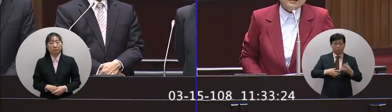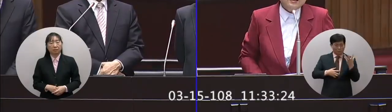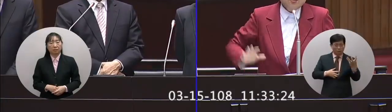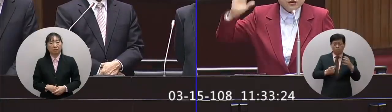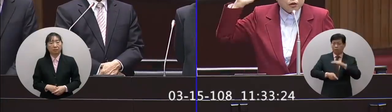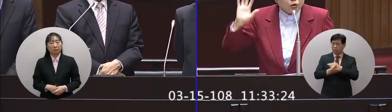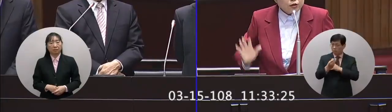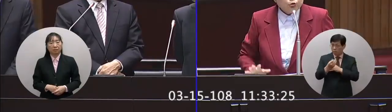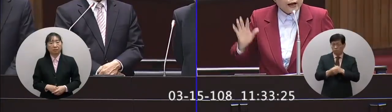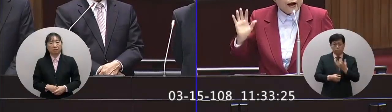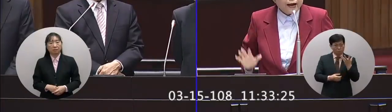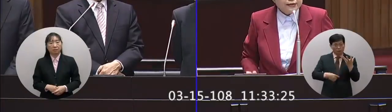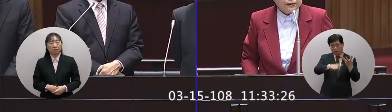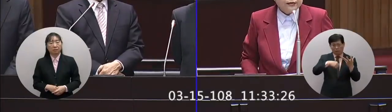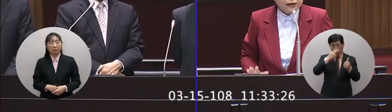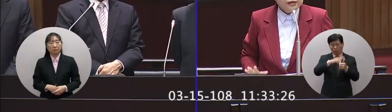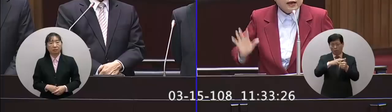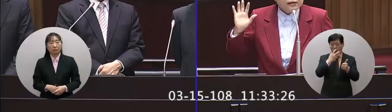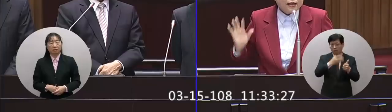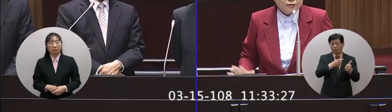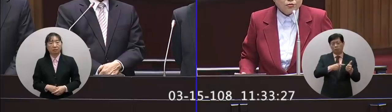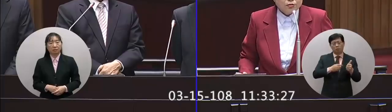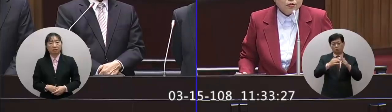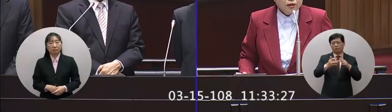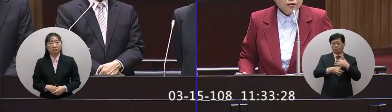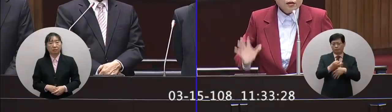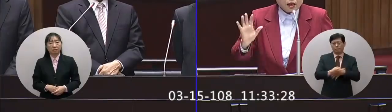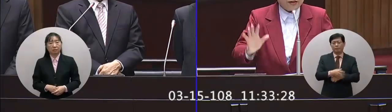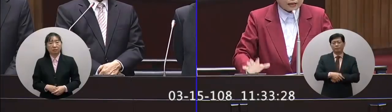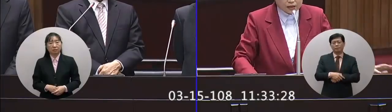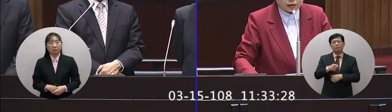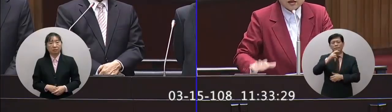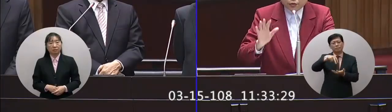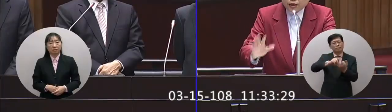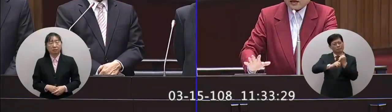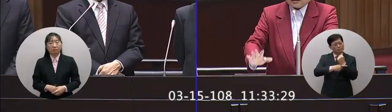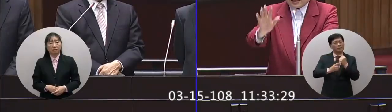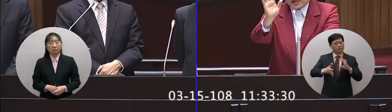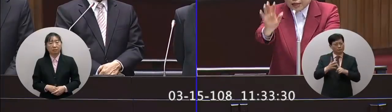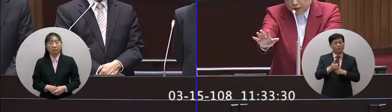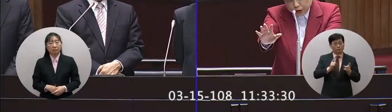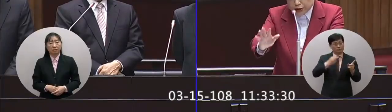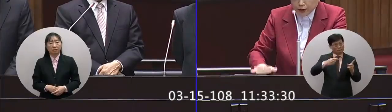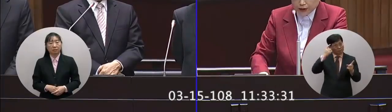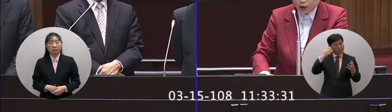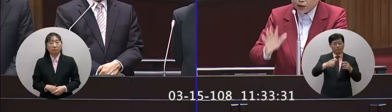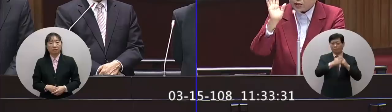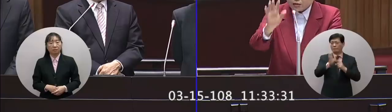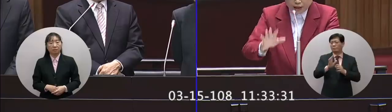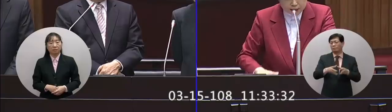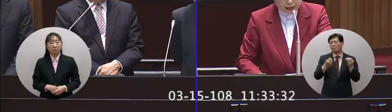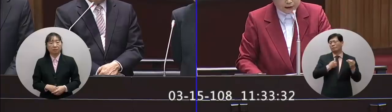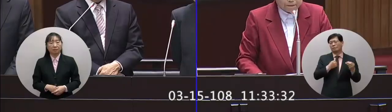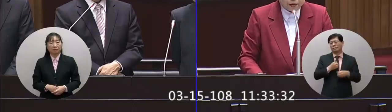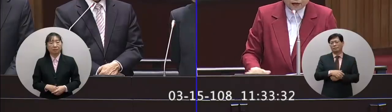不犯法的或是多數被害者的人以及他的家屬這是個立法精神院長你再三思不用再回答